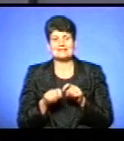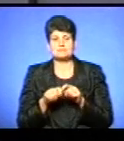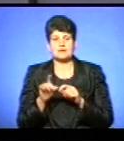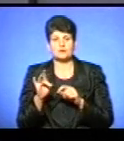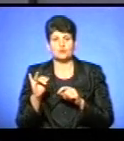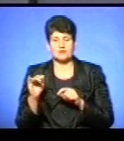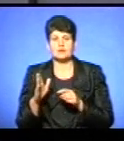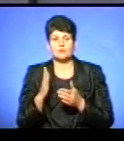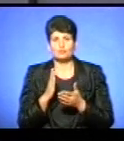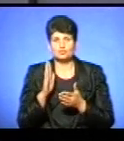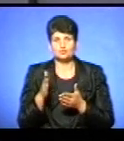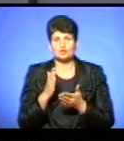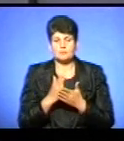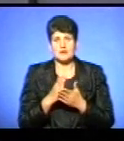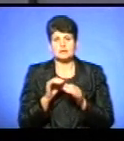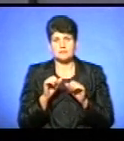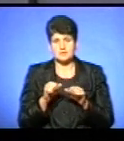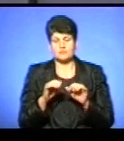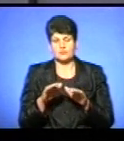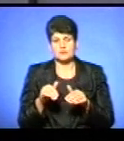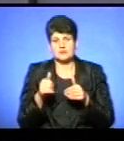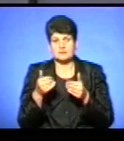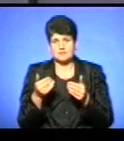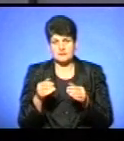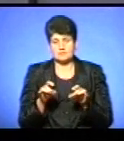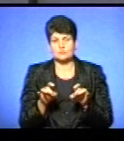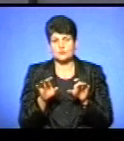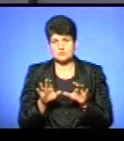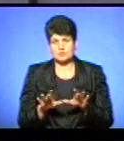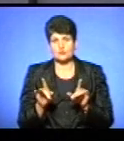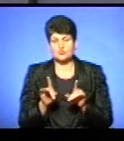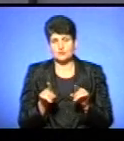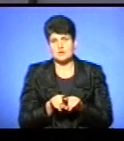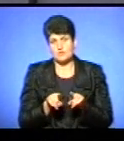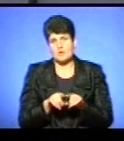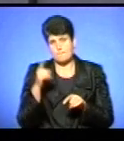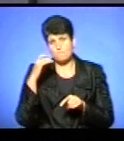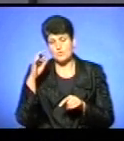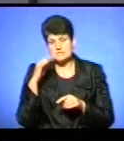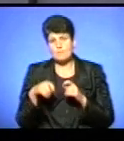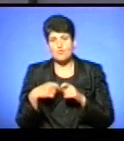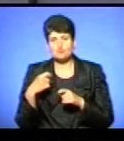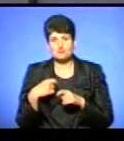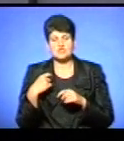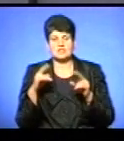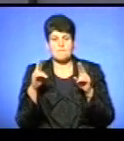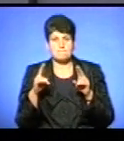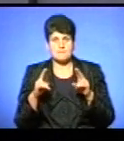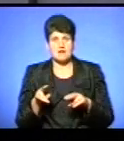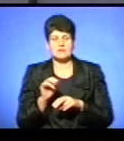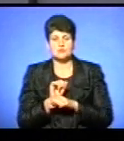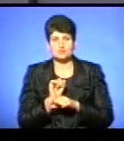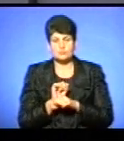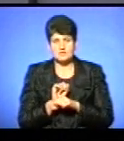будуть мати право виносити ті ж самі постанови, що поліцейські, за порушення правил зупинки